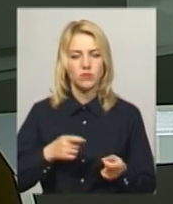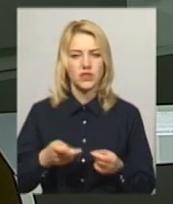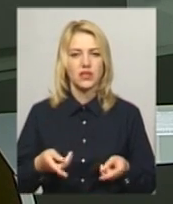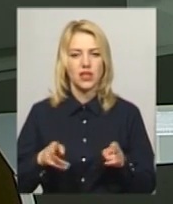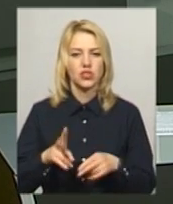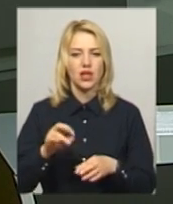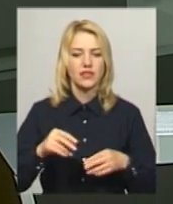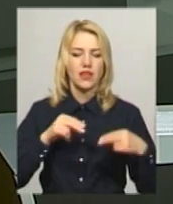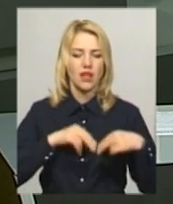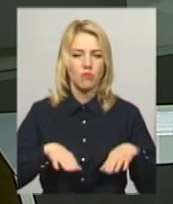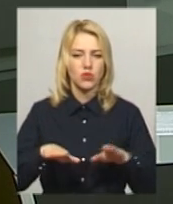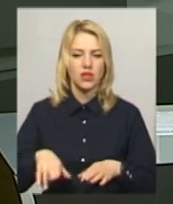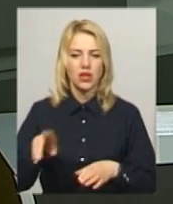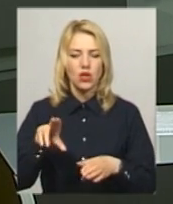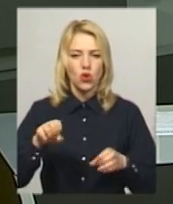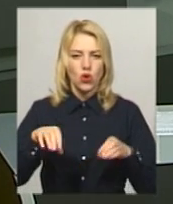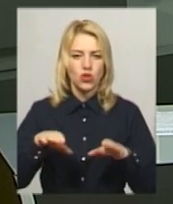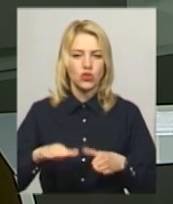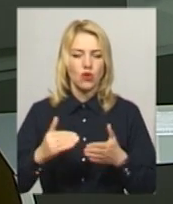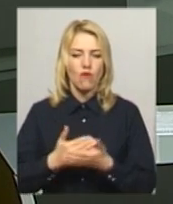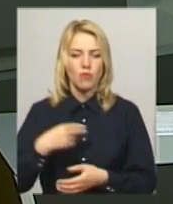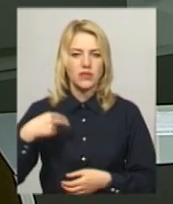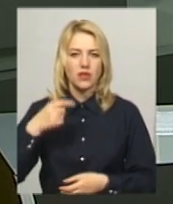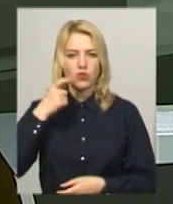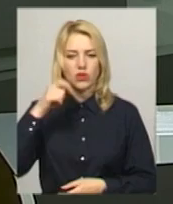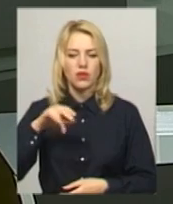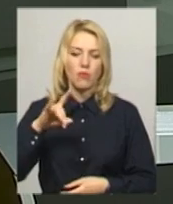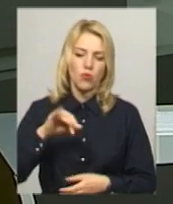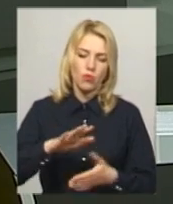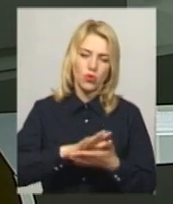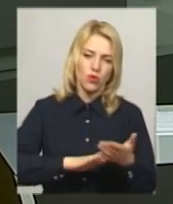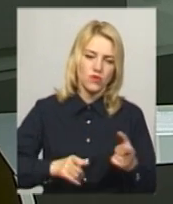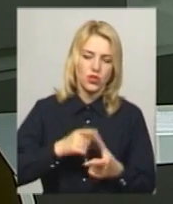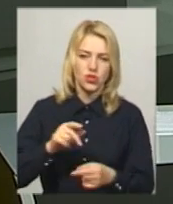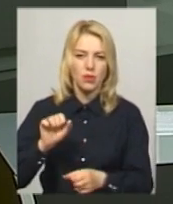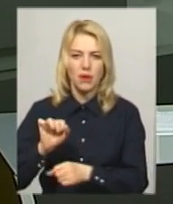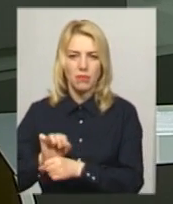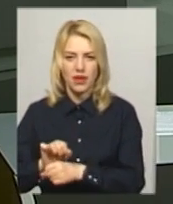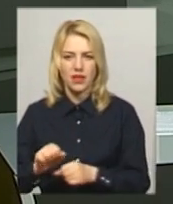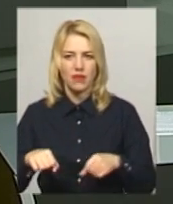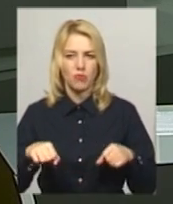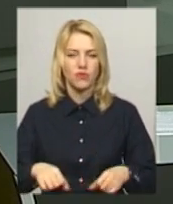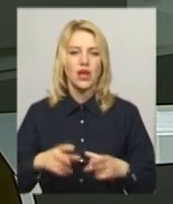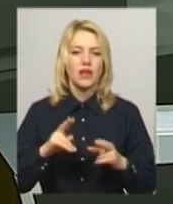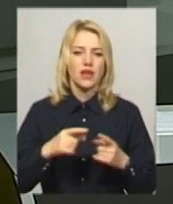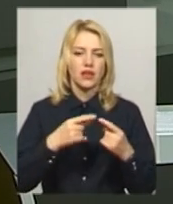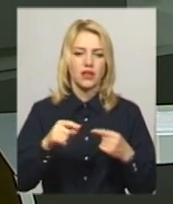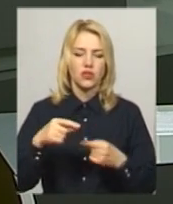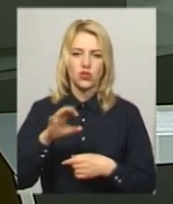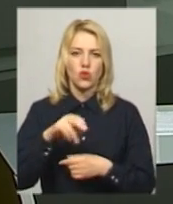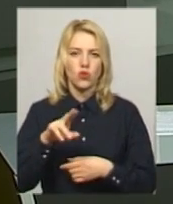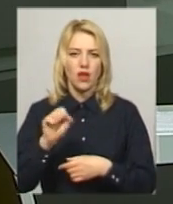залишається на посаді до рішення нового президента України про продовження чи припинення повноважень, як і решта голів ОДА України.